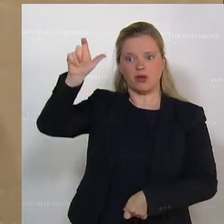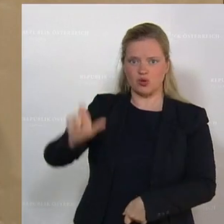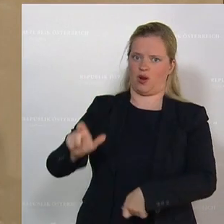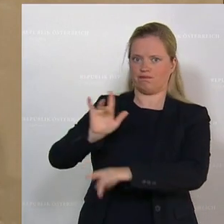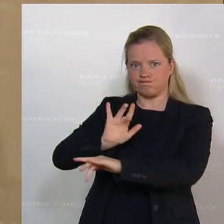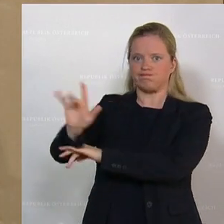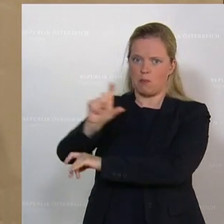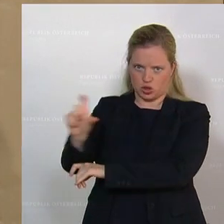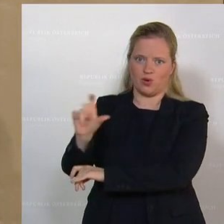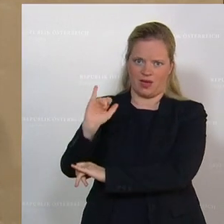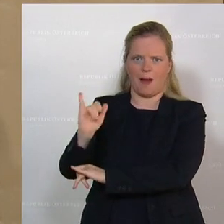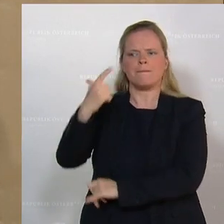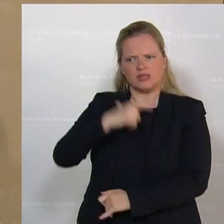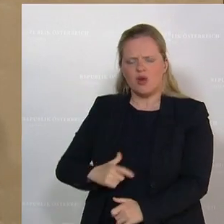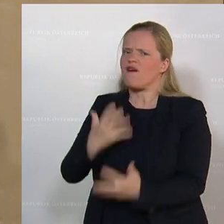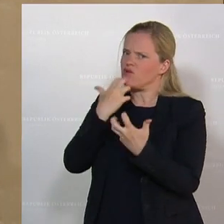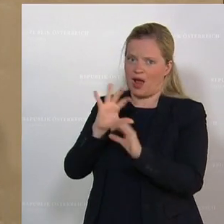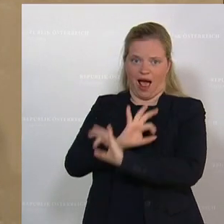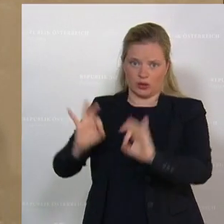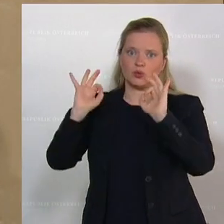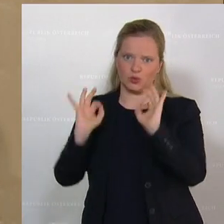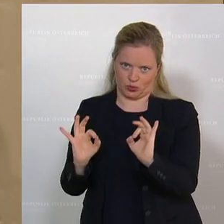Gute. Aber ich sage Ihnen auch eines,